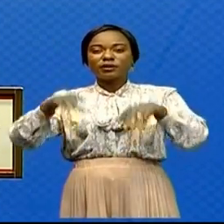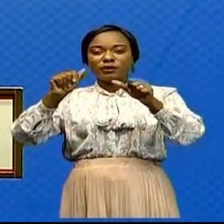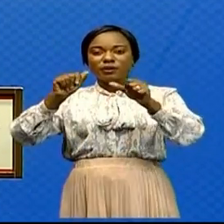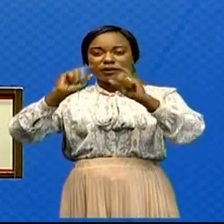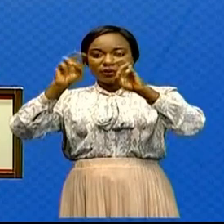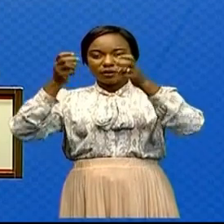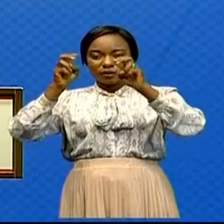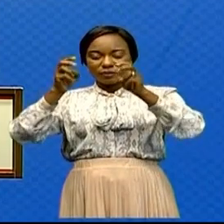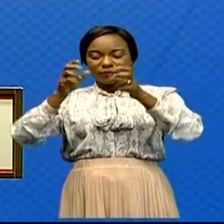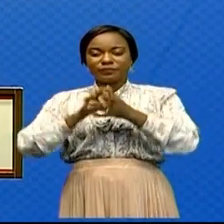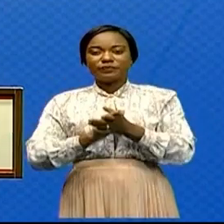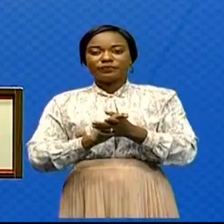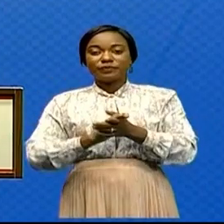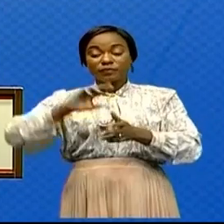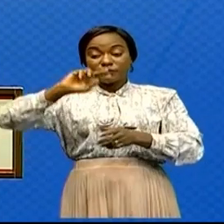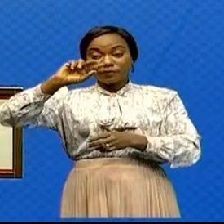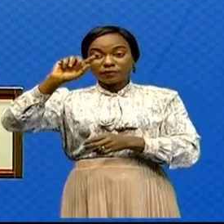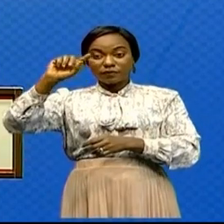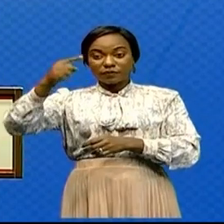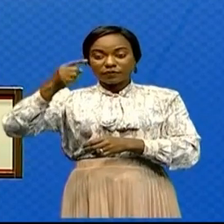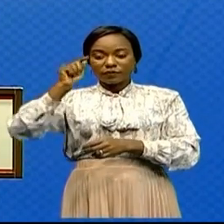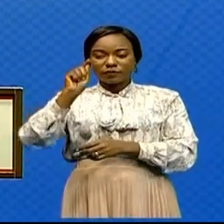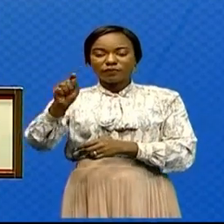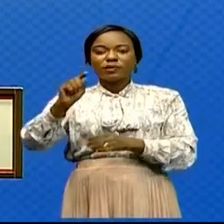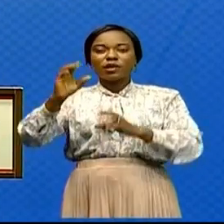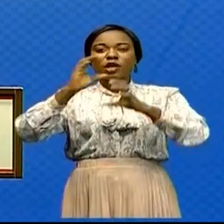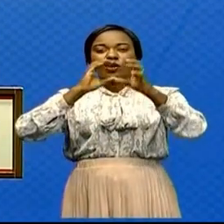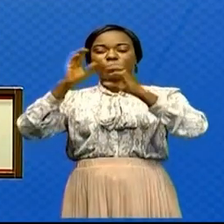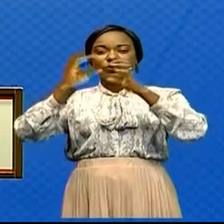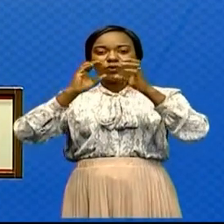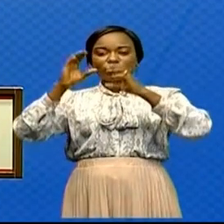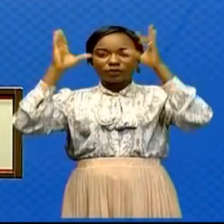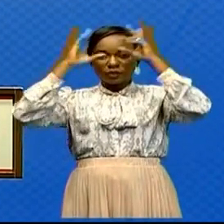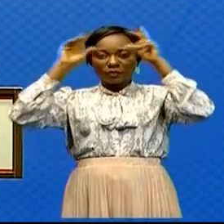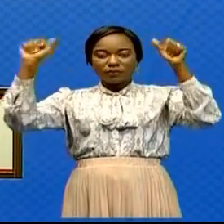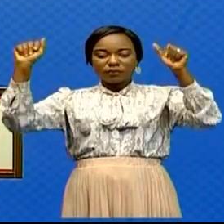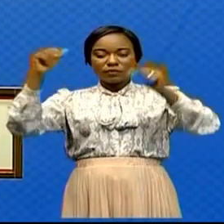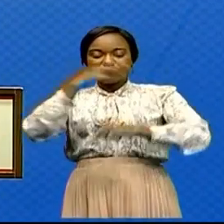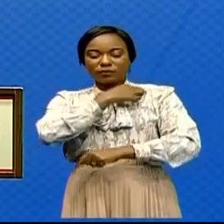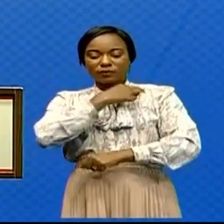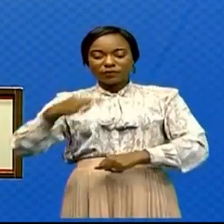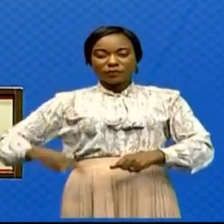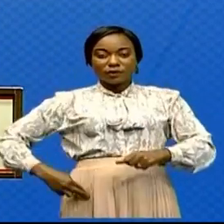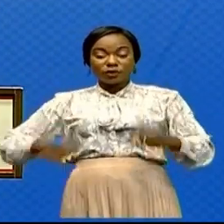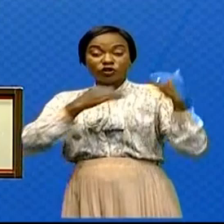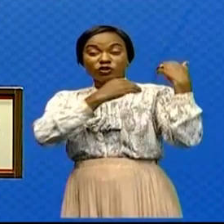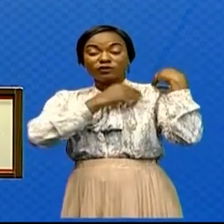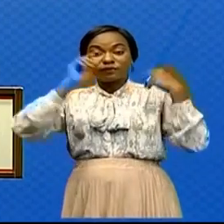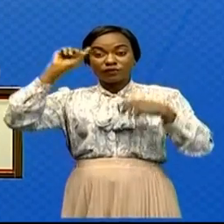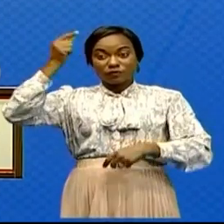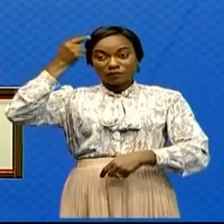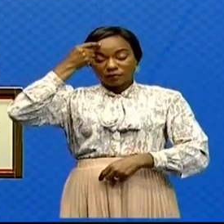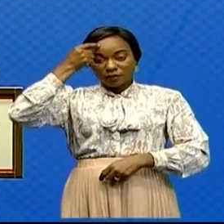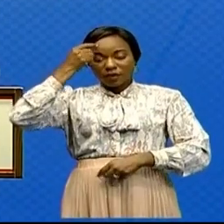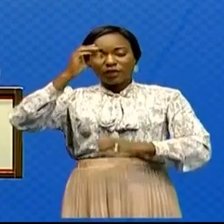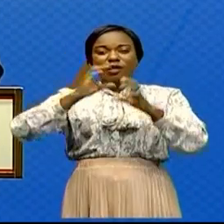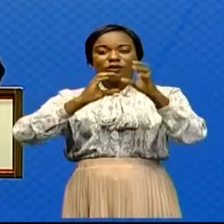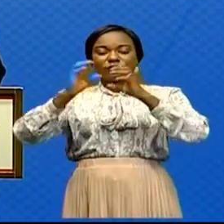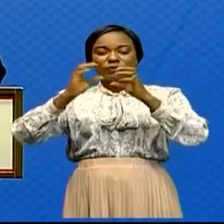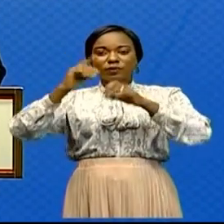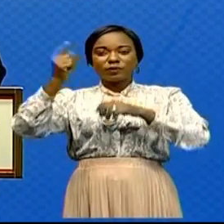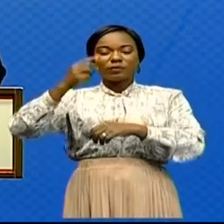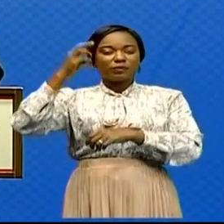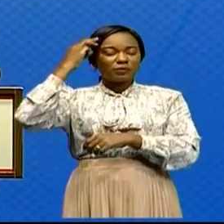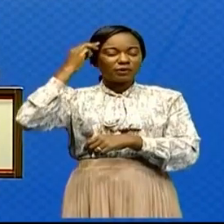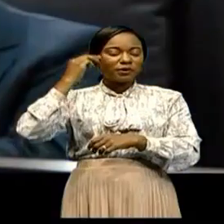textes. Premier point, communication du Premier ministre-chef du gouvernement. La communication du Premier